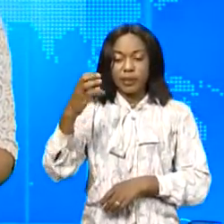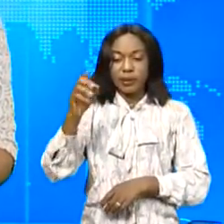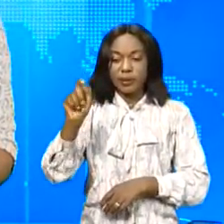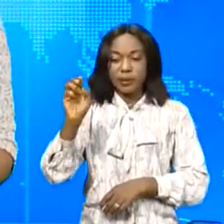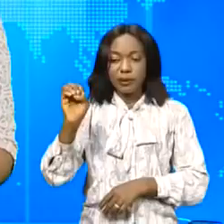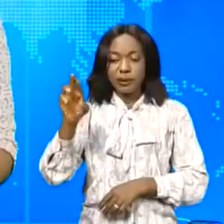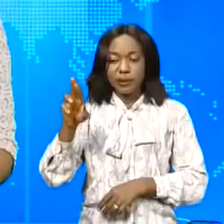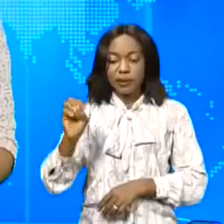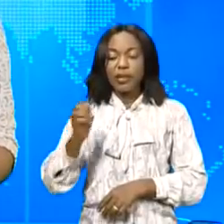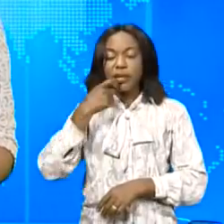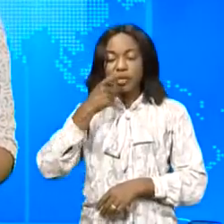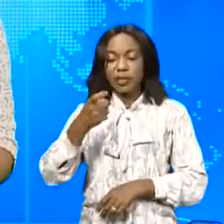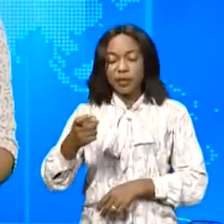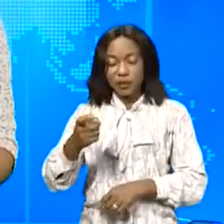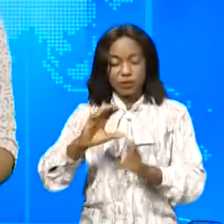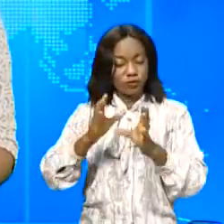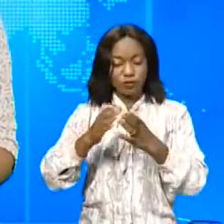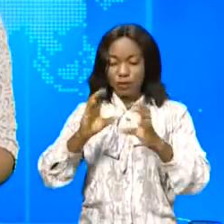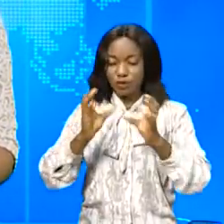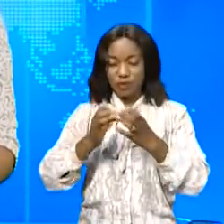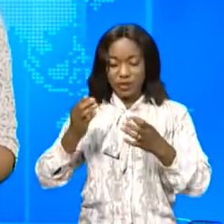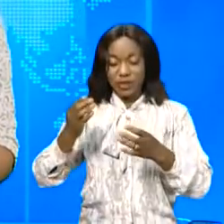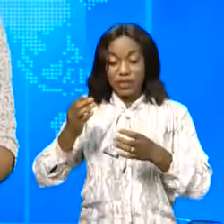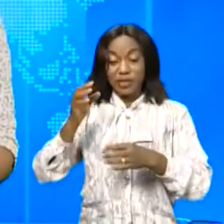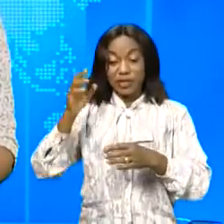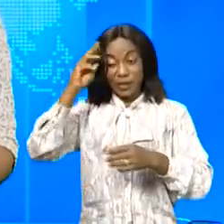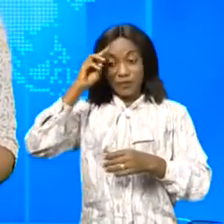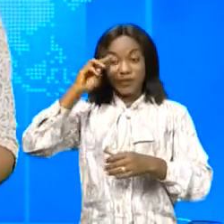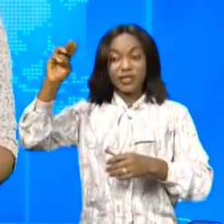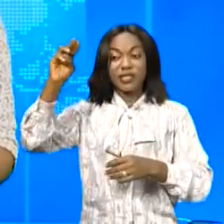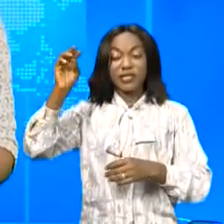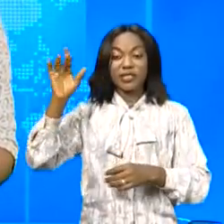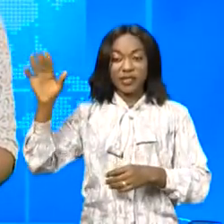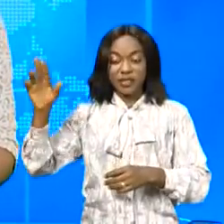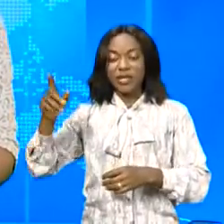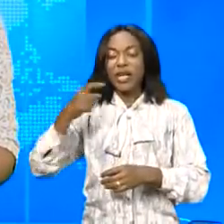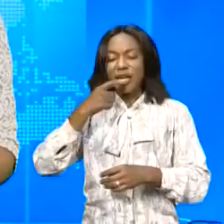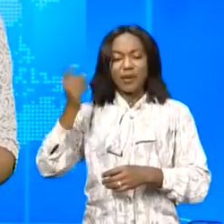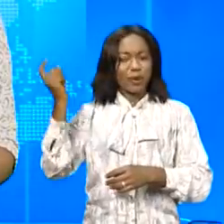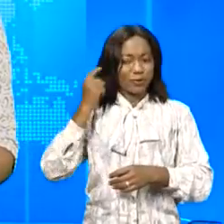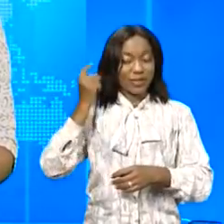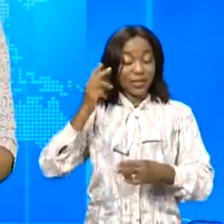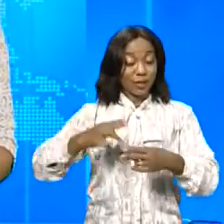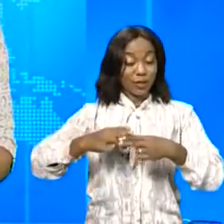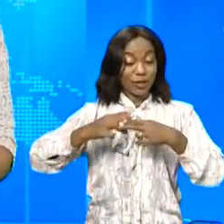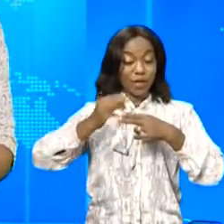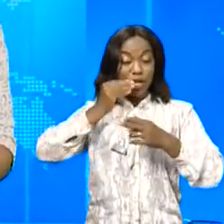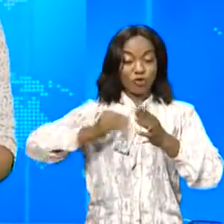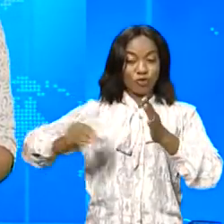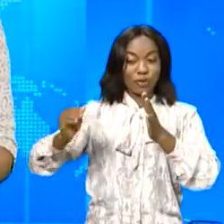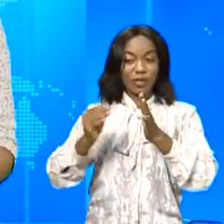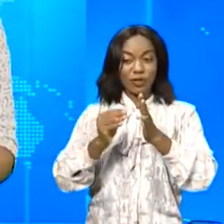la communauté de l'université de Kinshasa ont appris avec énormément de joie votre nomination par les présidents de la république